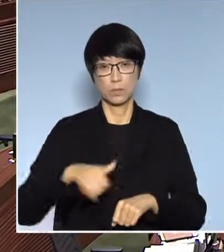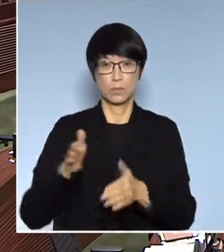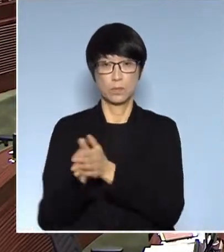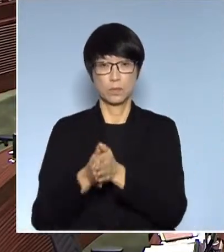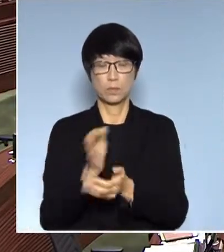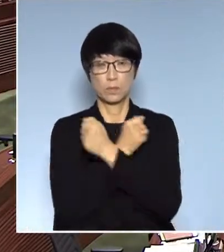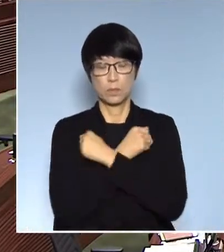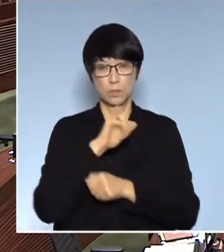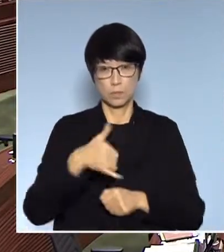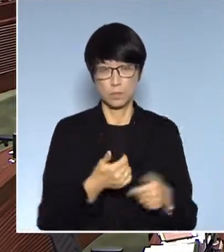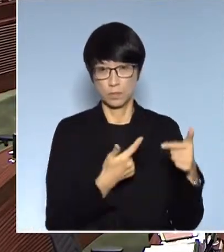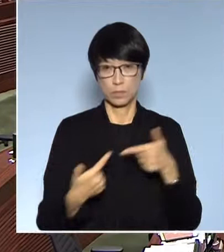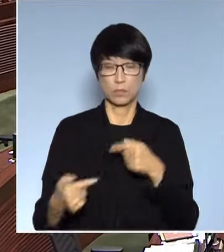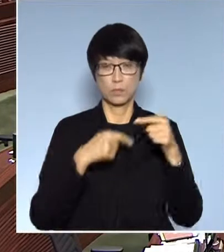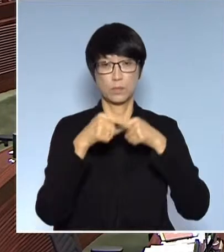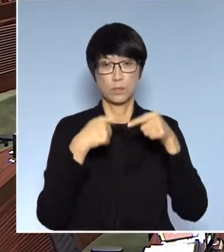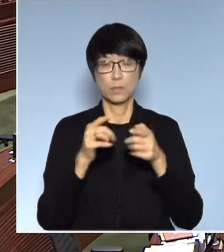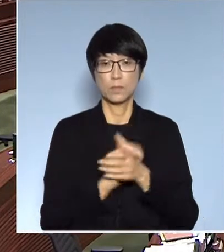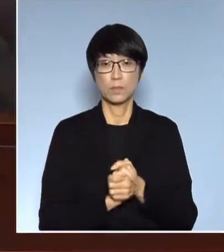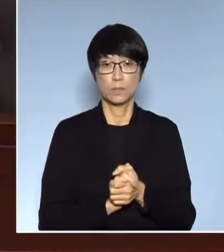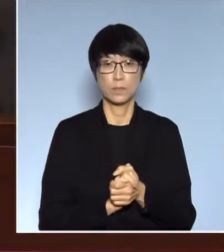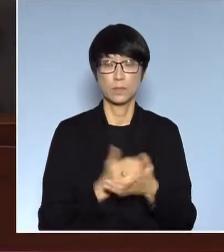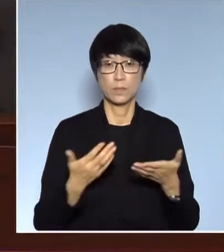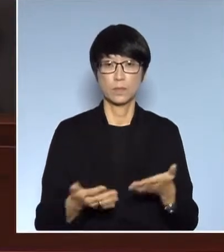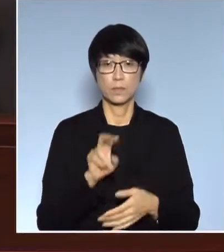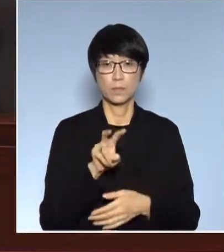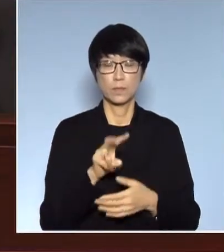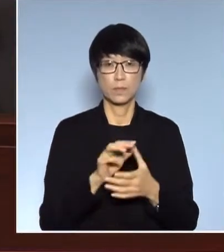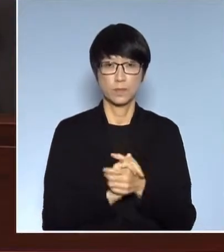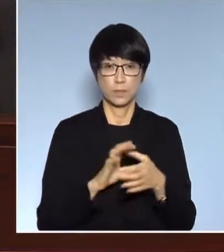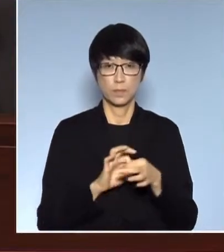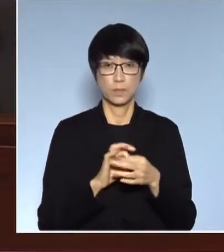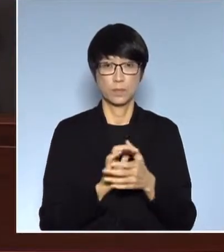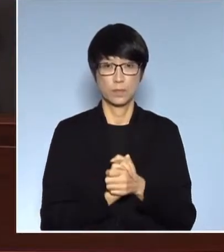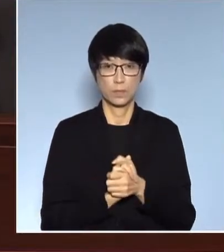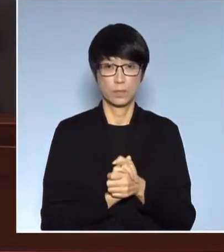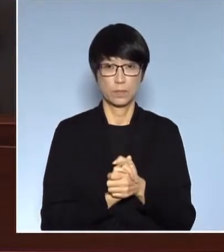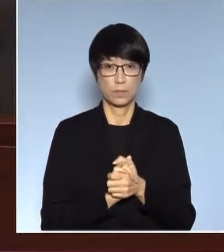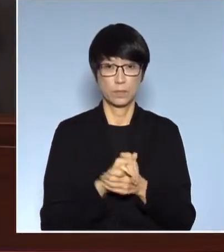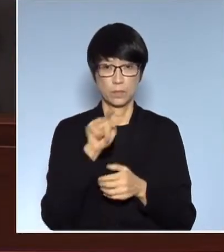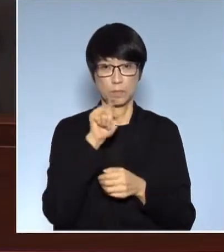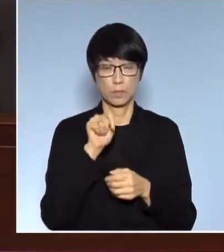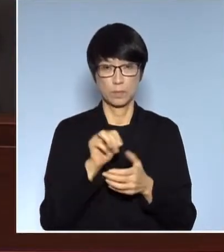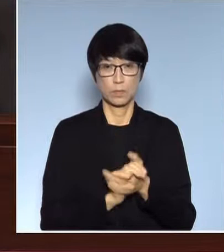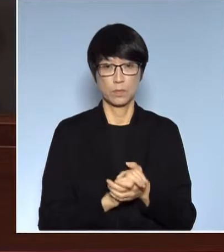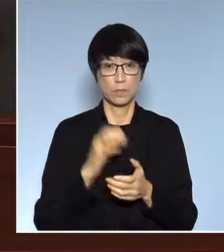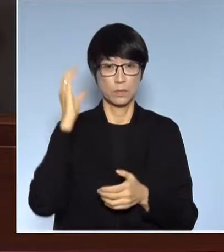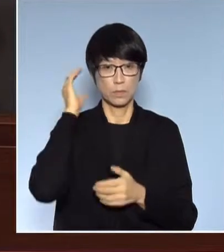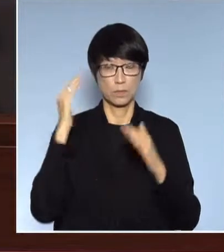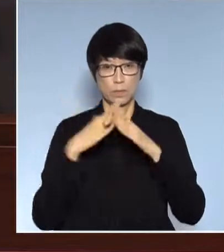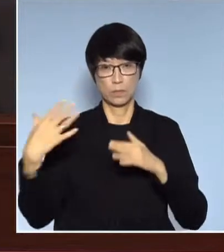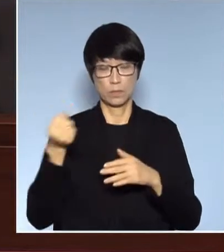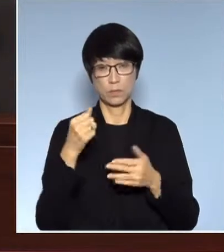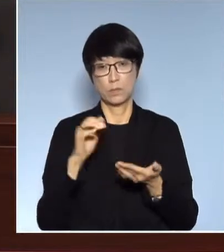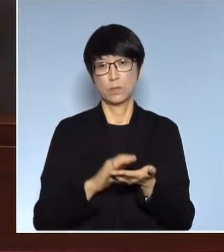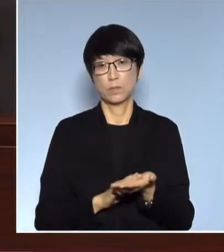現在回來再講這件事其實我們看看關於這個問題陳凡局長剛剛走開